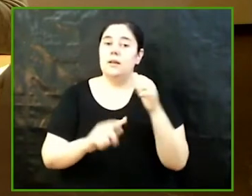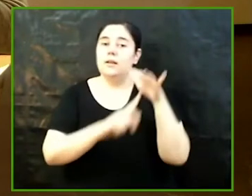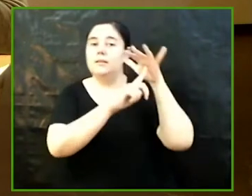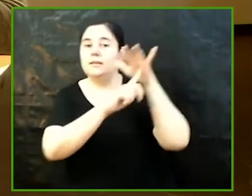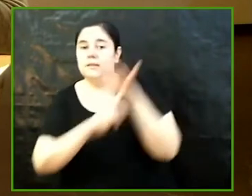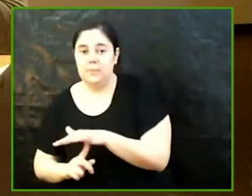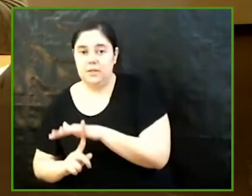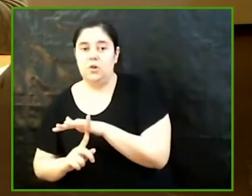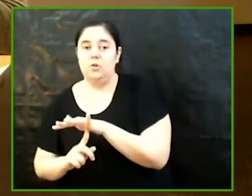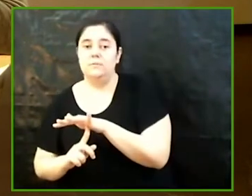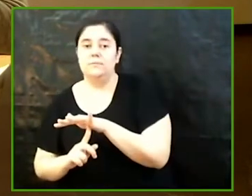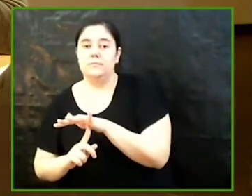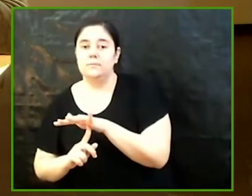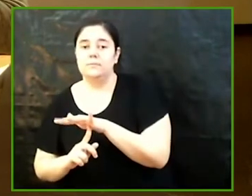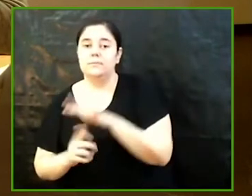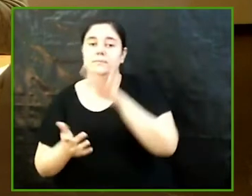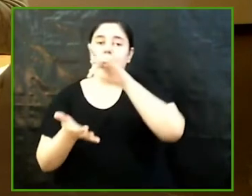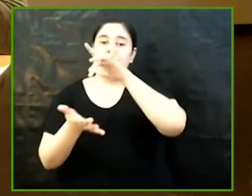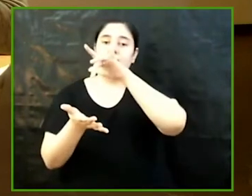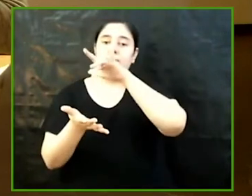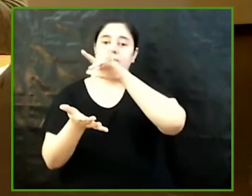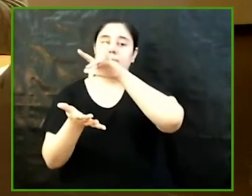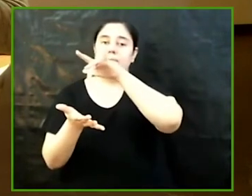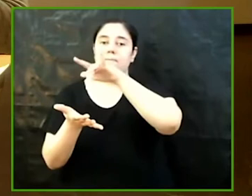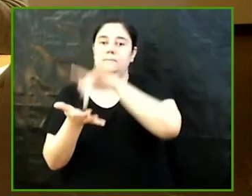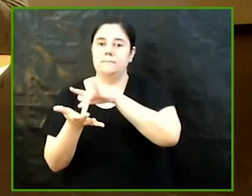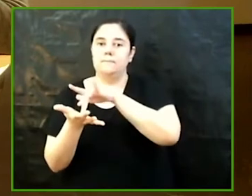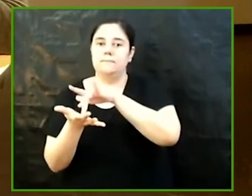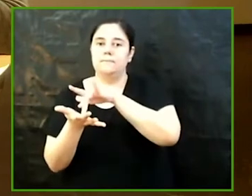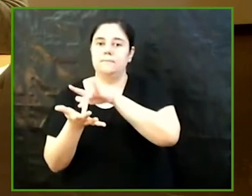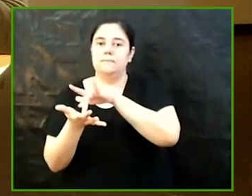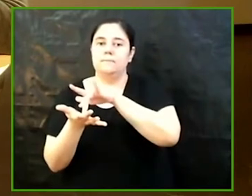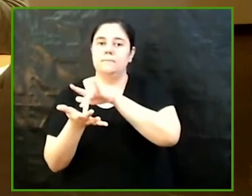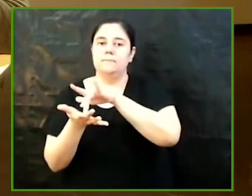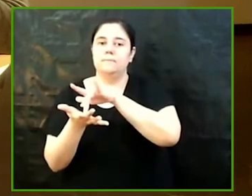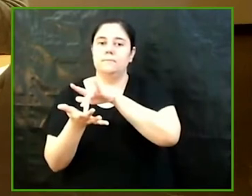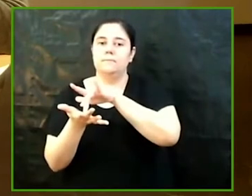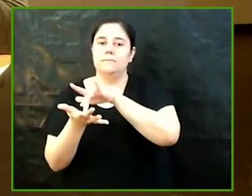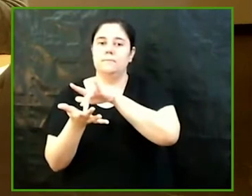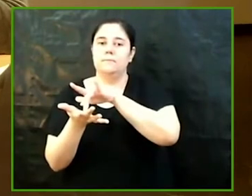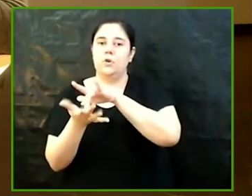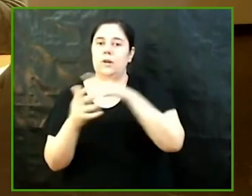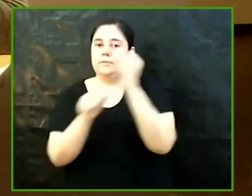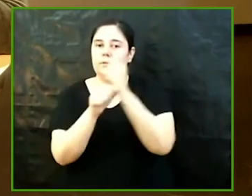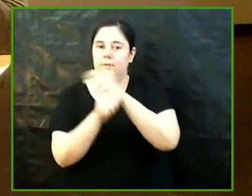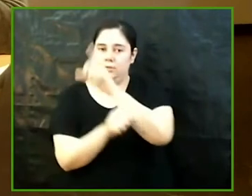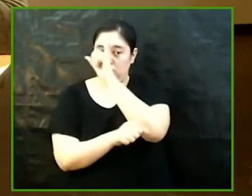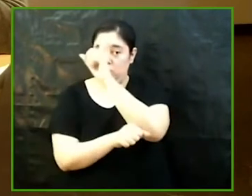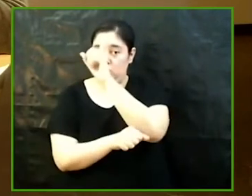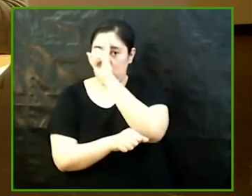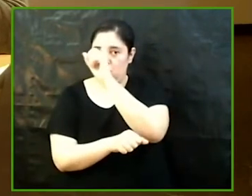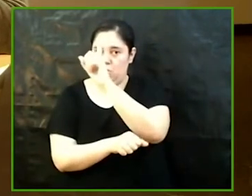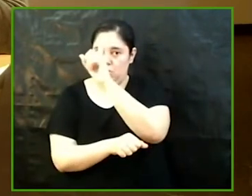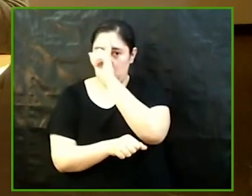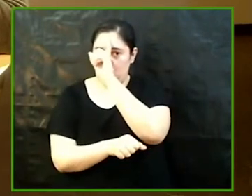Autònoma de Barcelona Tutor Xavier Verdina Simorra Joana Elordui excusa la seva assistència. Passem per tant